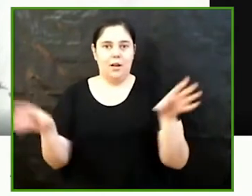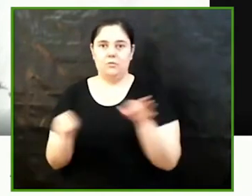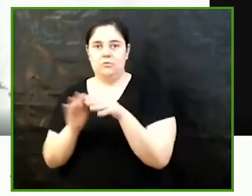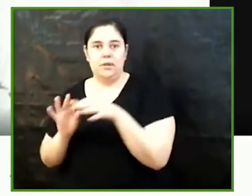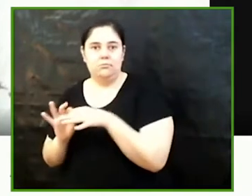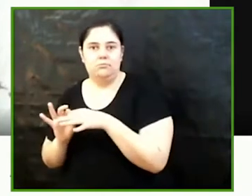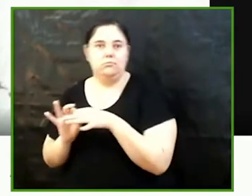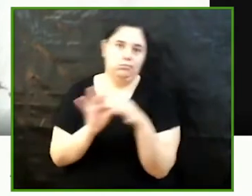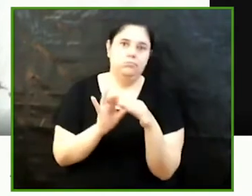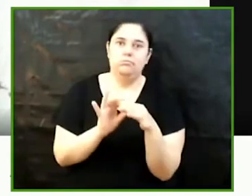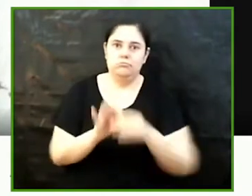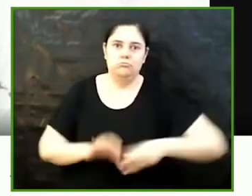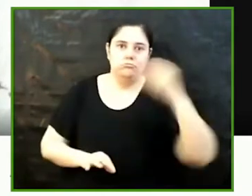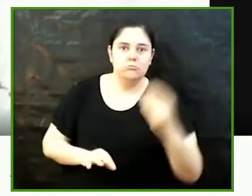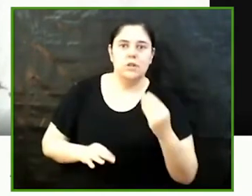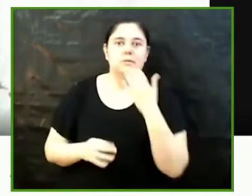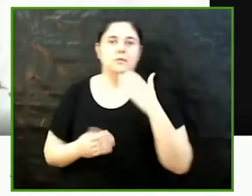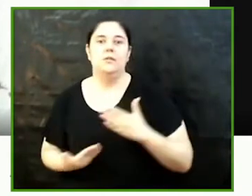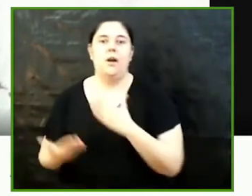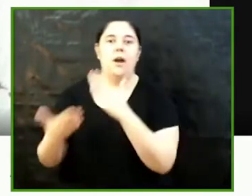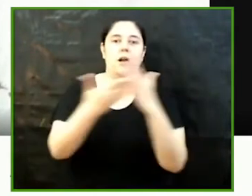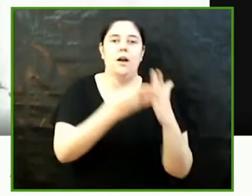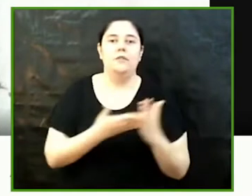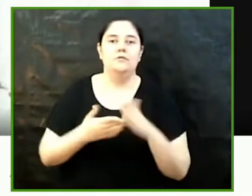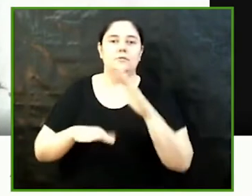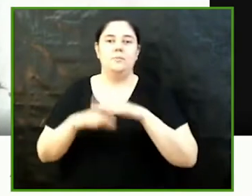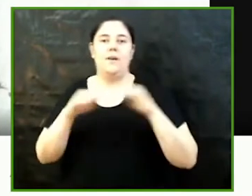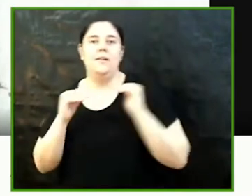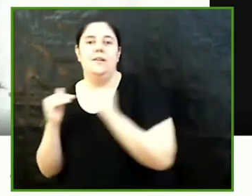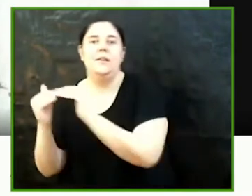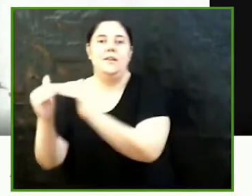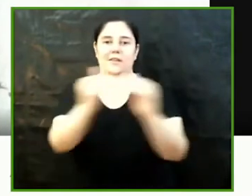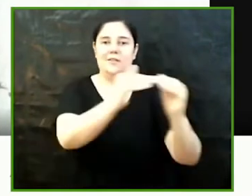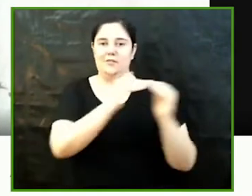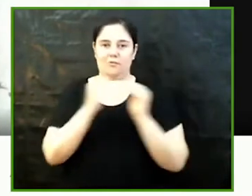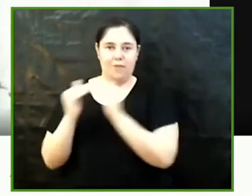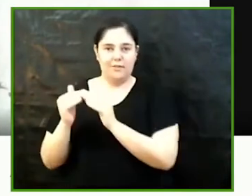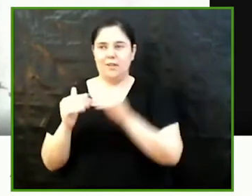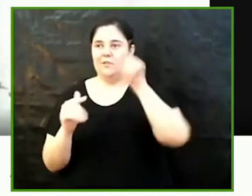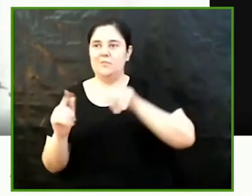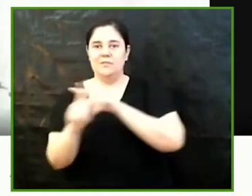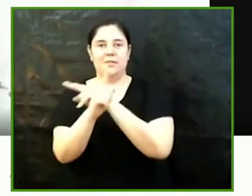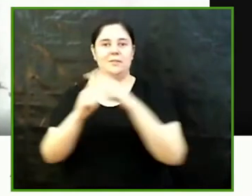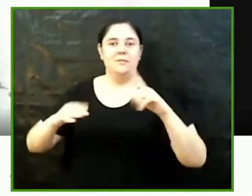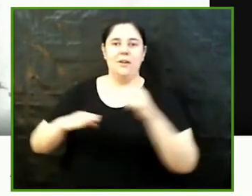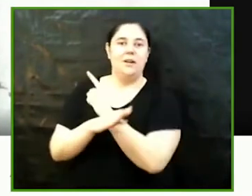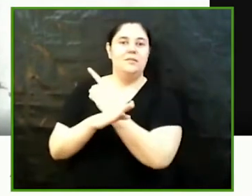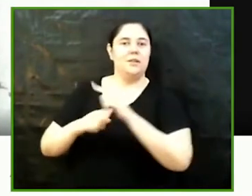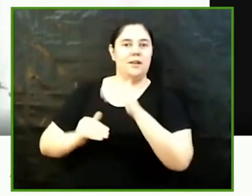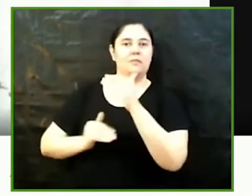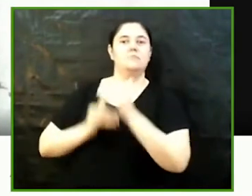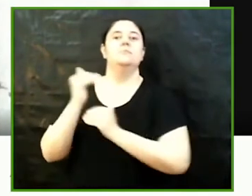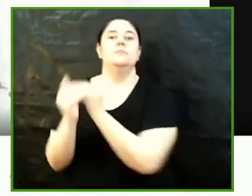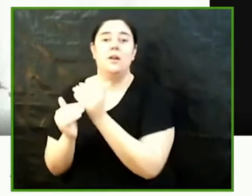estudis de la igualtat, un pas més respecte a la perspectiva de gènere i, en definitiva,